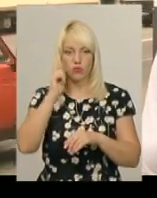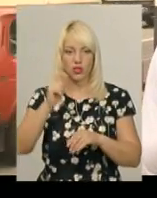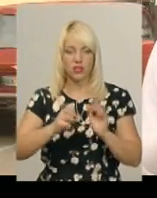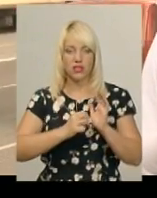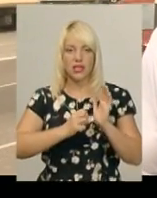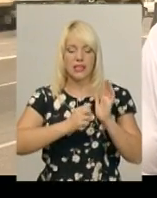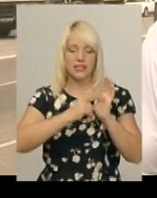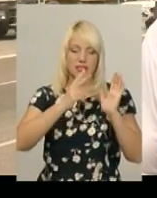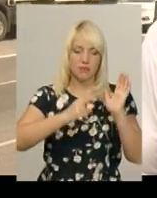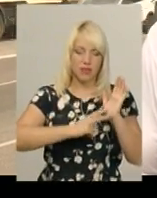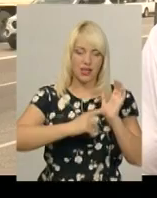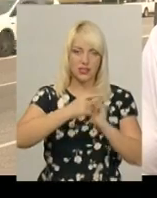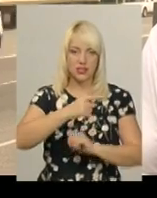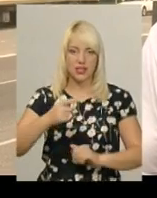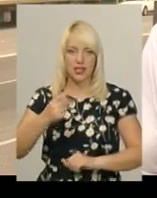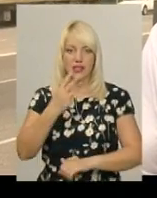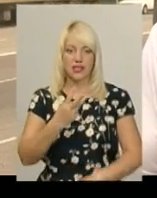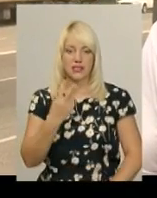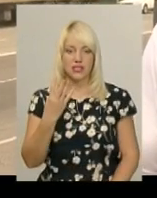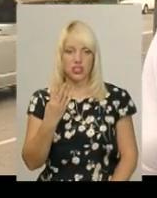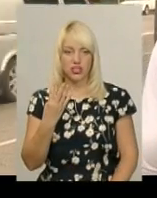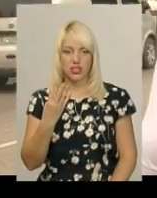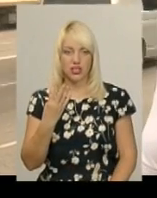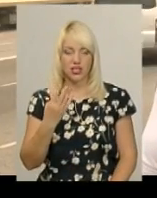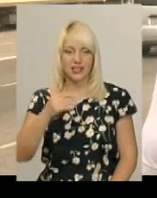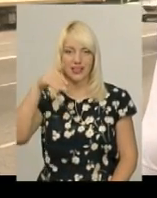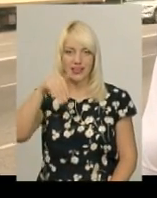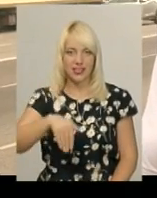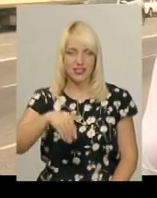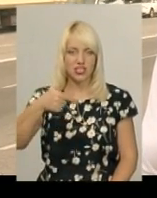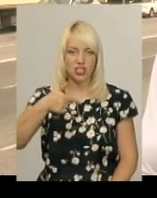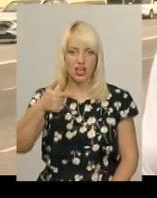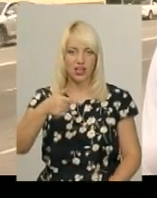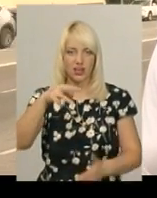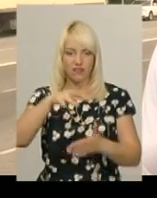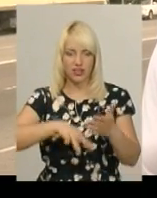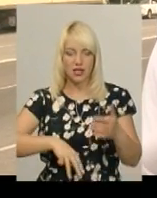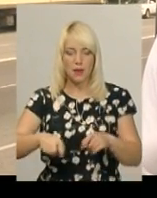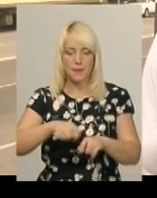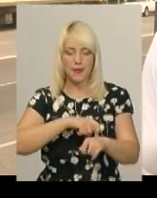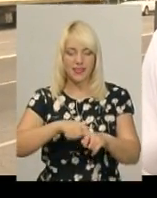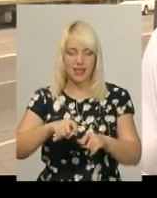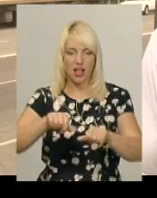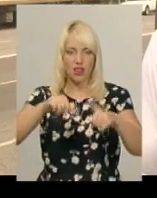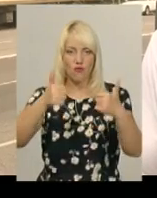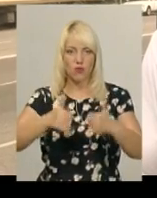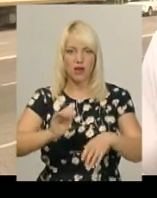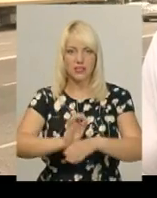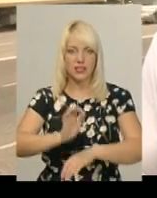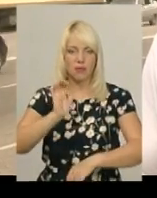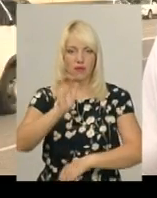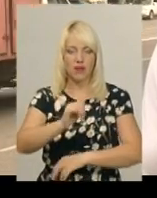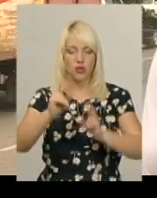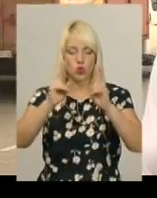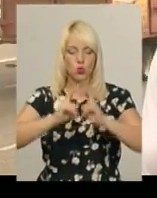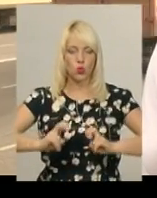17 до 34 тисяч гривень. Матеріали оформляються, направляються до розвитку